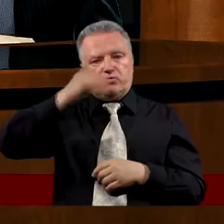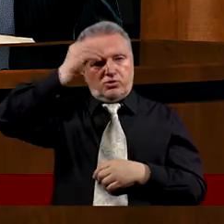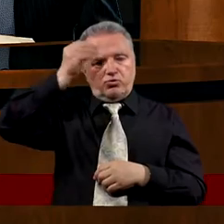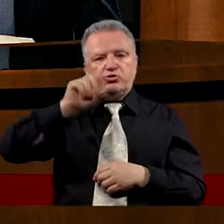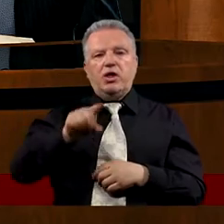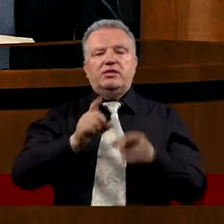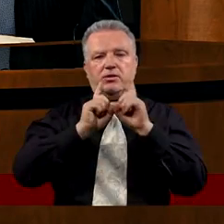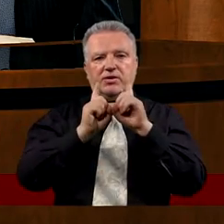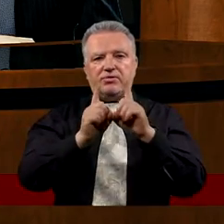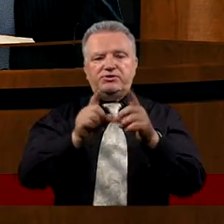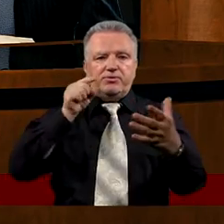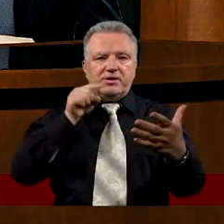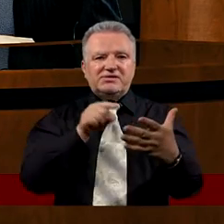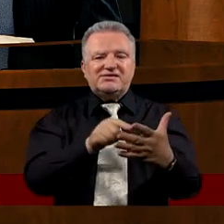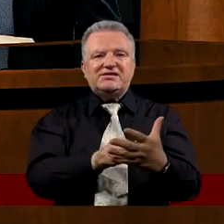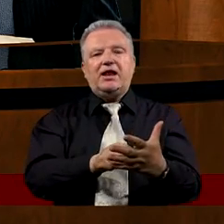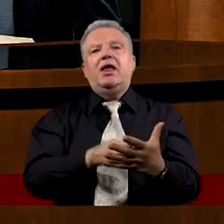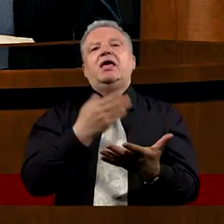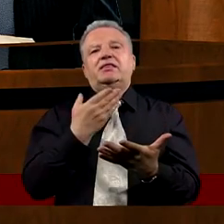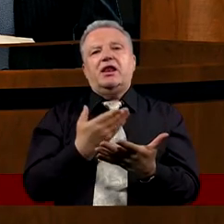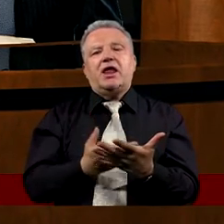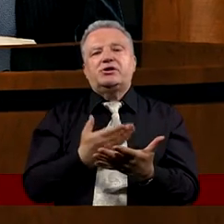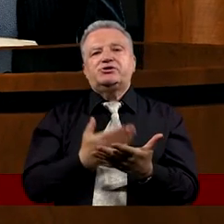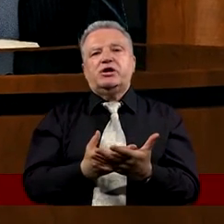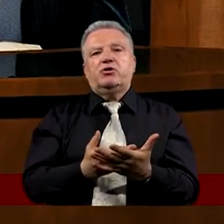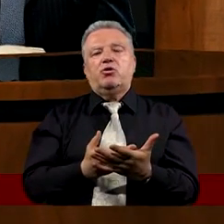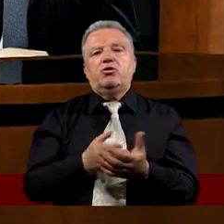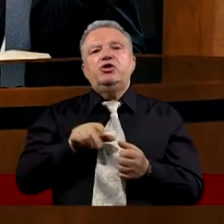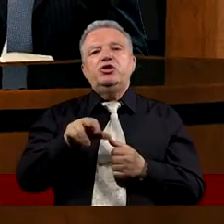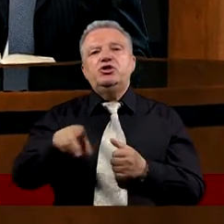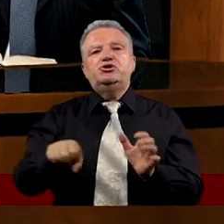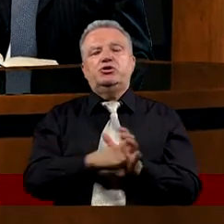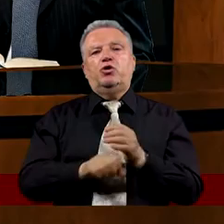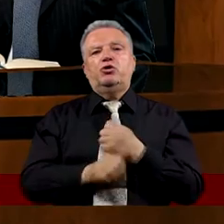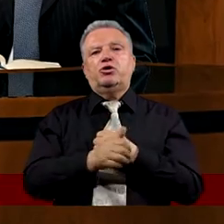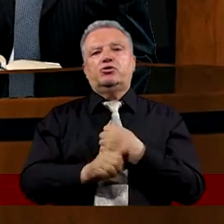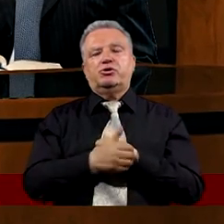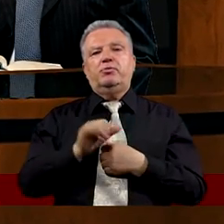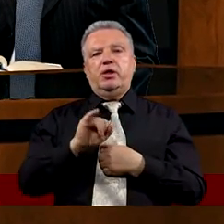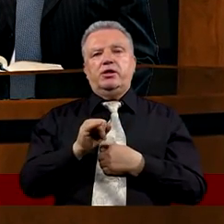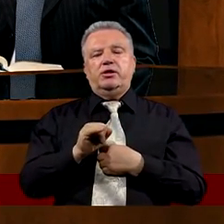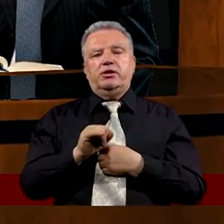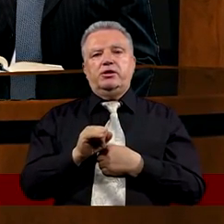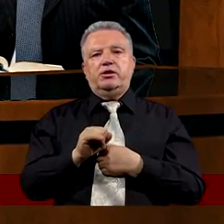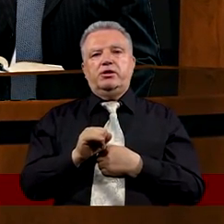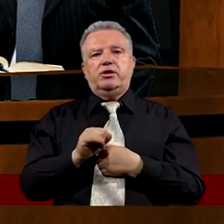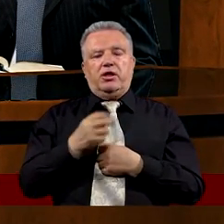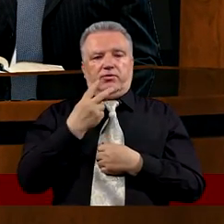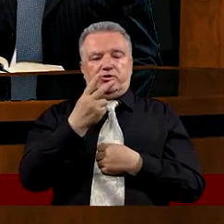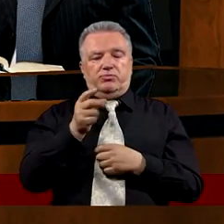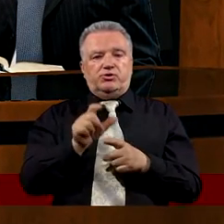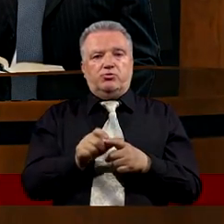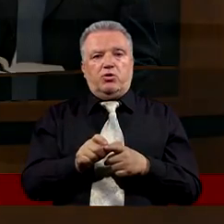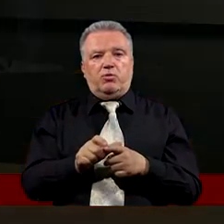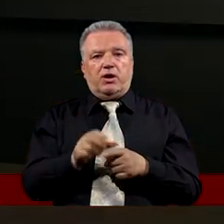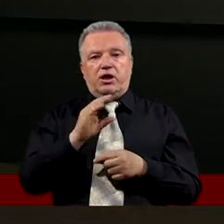uczniom ten prawdziwy cel, dlaczego On zmierza w kierunku Jerozolimy. I pojawiają się w Jego wypowiedzi takie